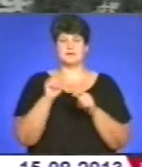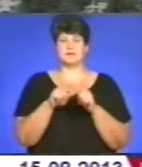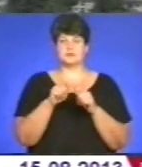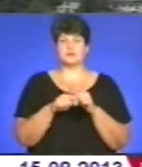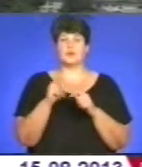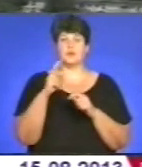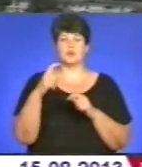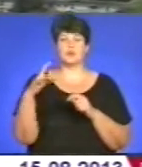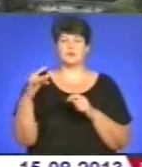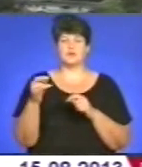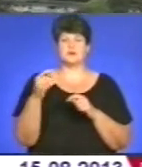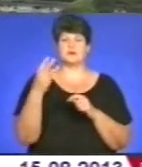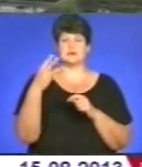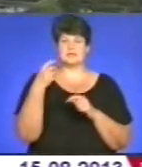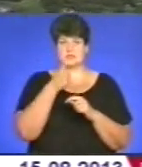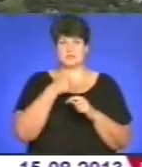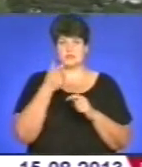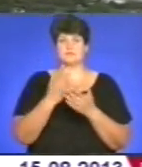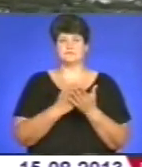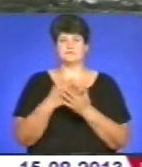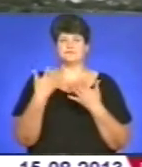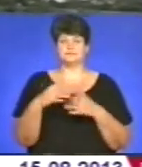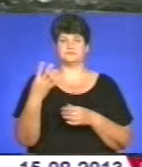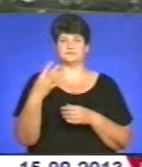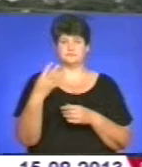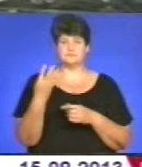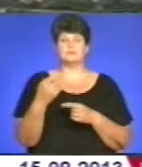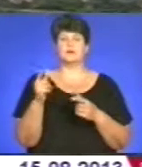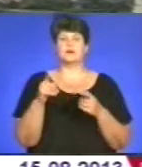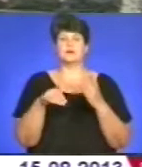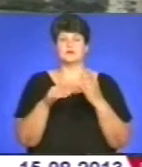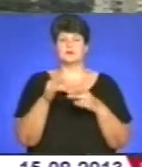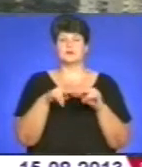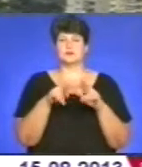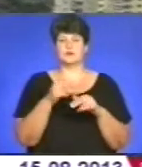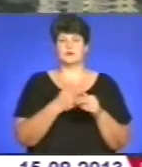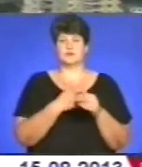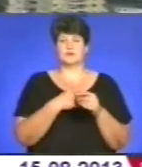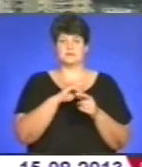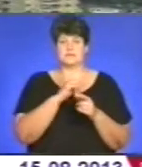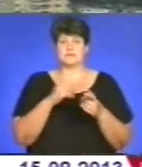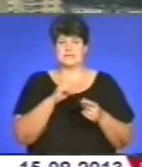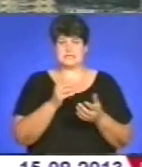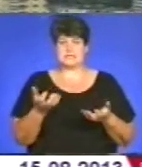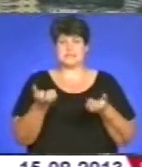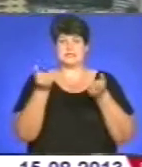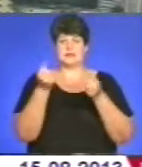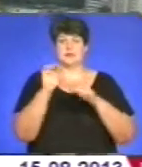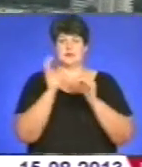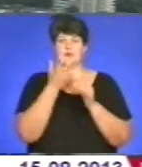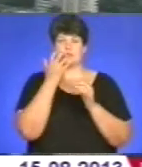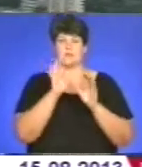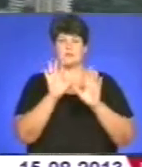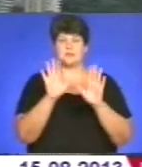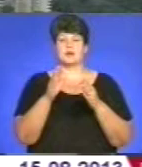Вони служать вже понад 40. Архітектори намагаються знайти інвесторів, які підсилять і утеплять будинки. А головне – поліпшать умови